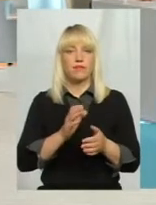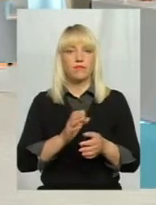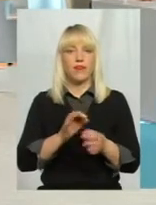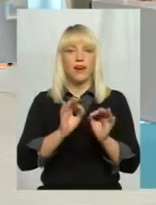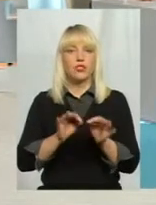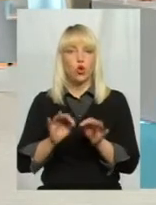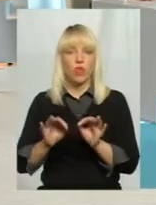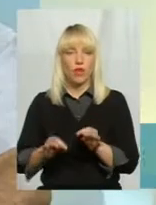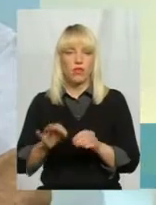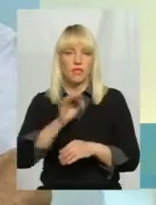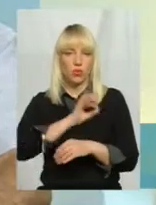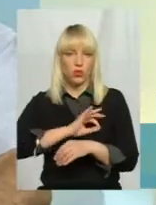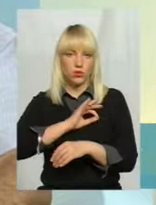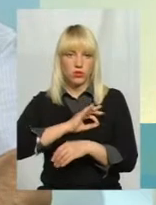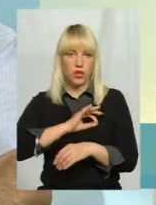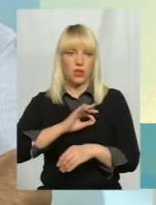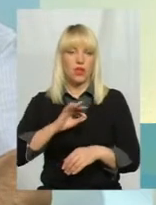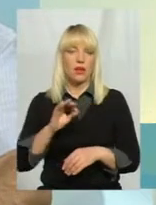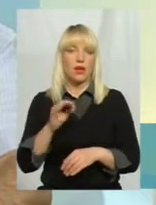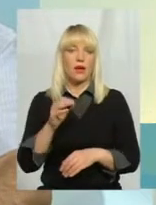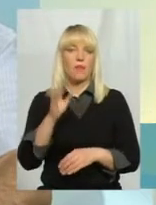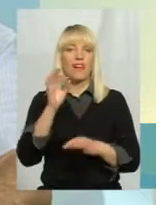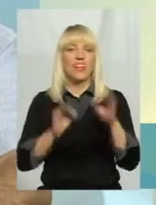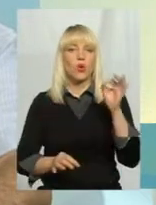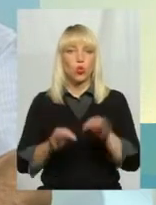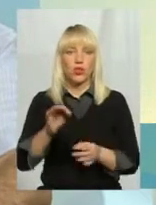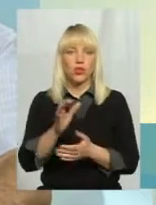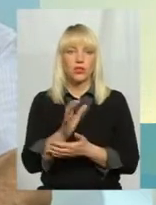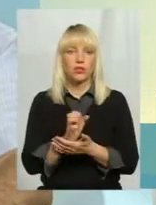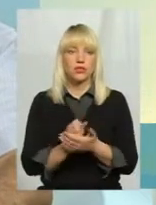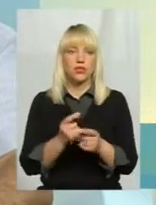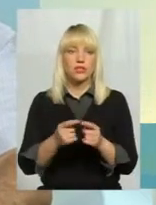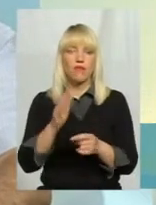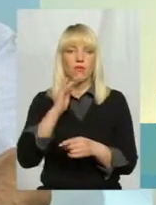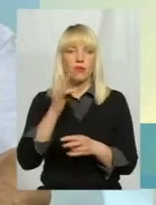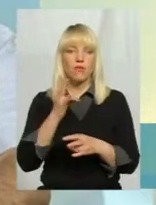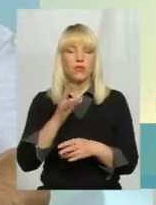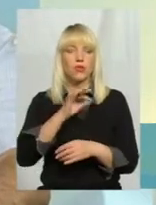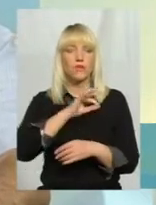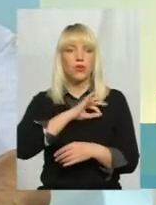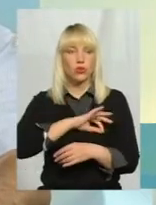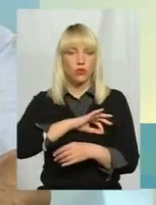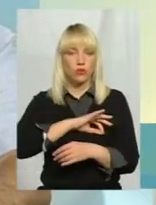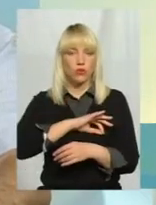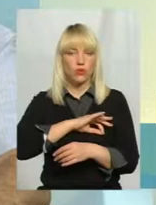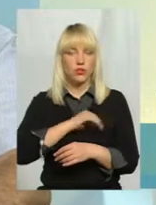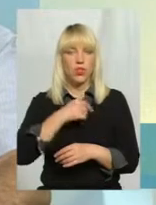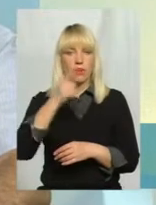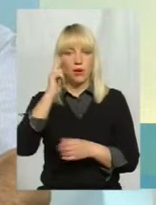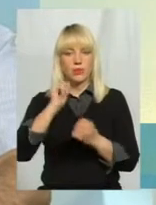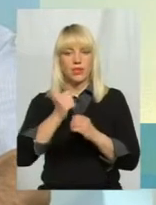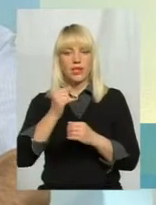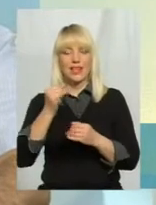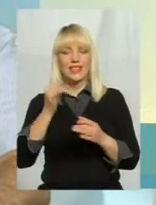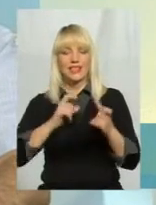води. Так, дійсно, є таке. І ця вода має використовуватись, я пам'ятаю, Інститут інженерів